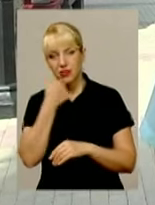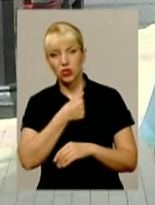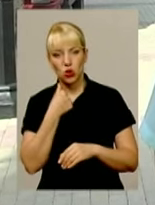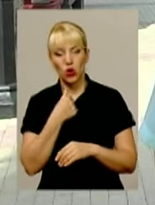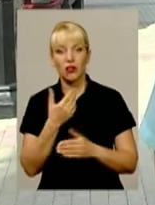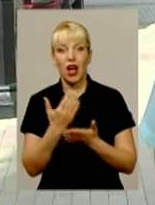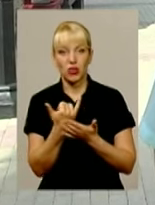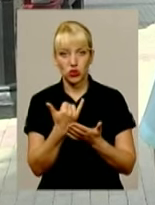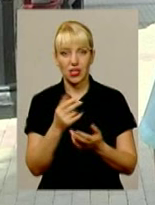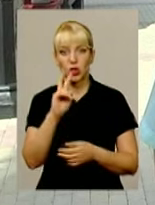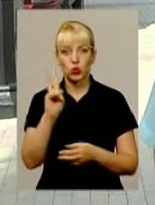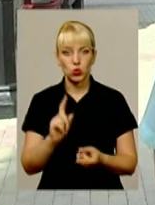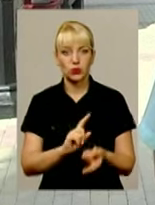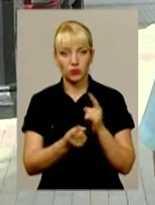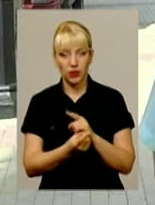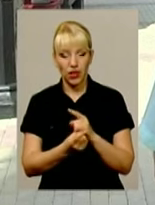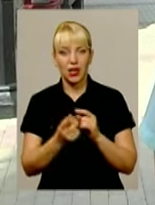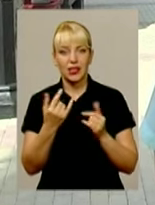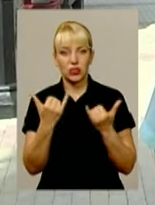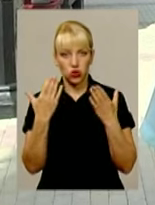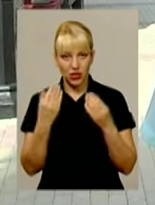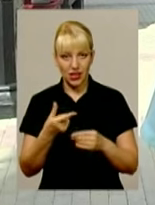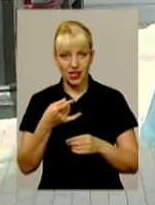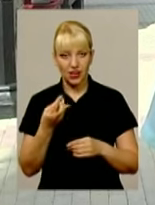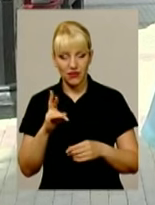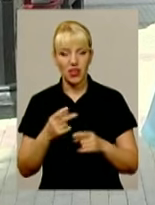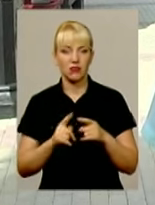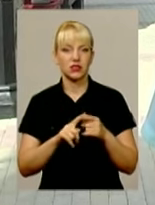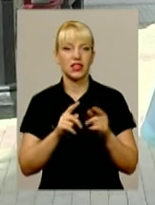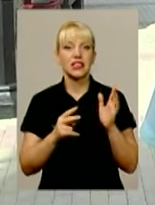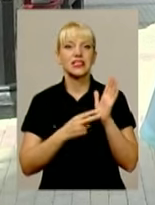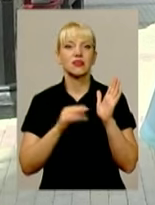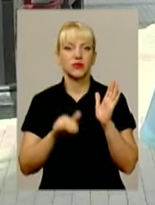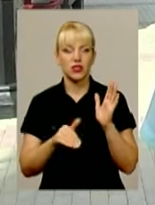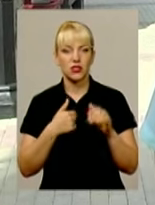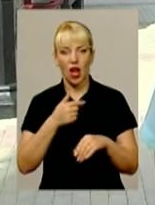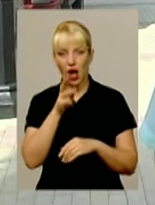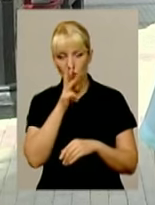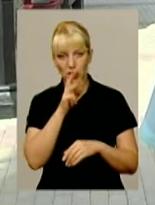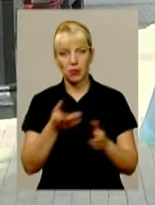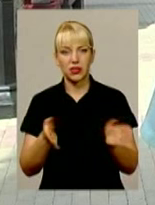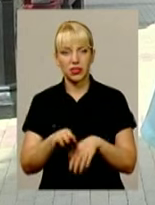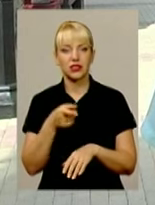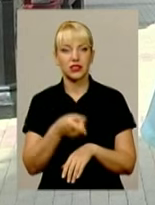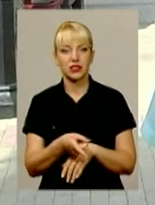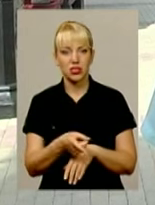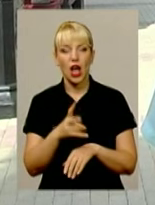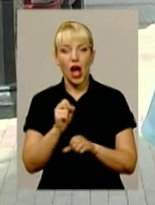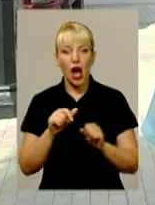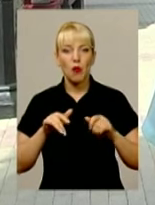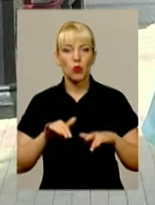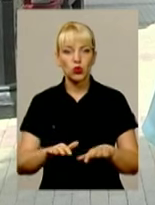США на сьогоднішній день, це в середньому складає до 7 тисяч гривень. Зарплата людей – 5 тисяч гривень. Процедури оплати